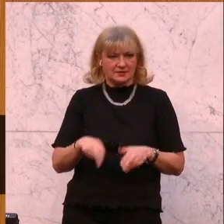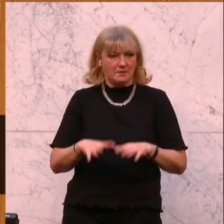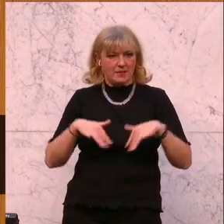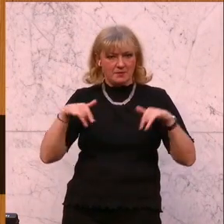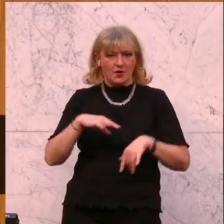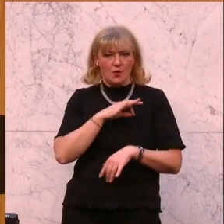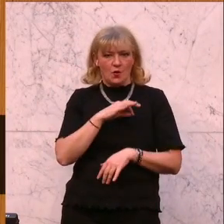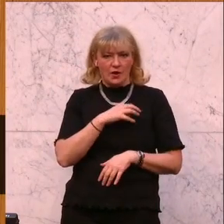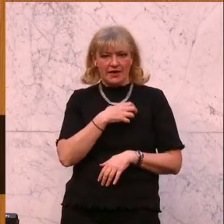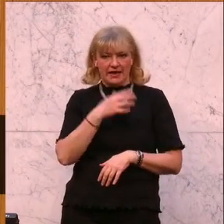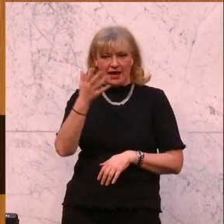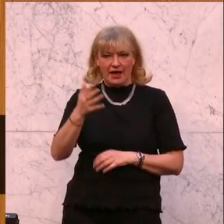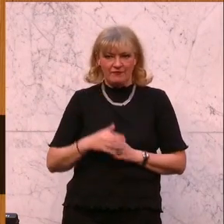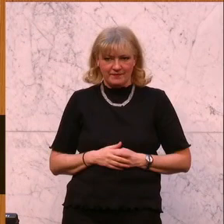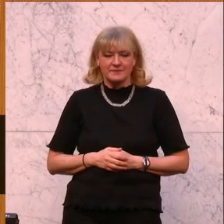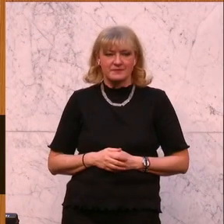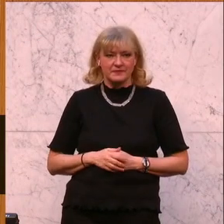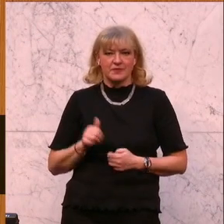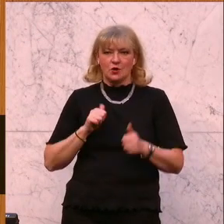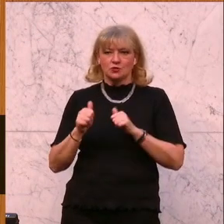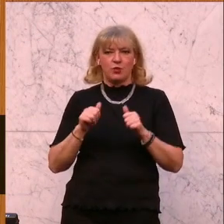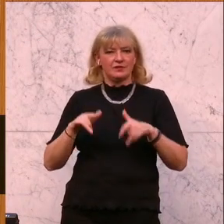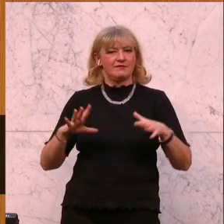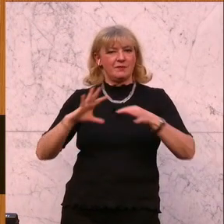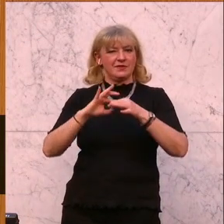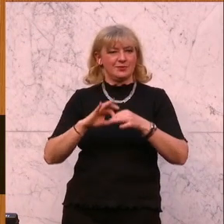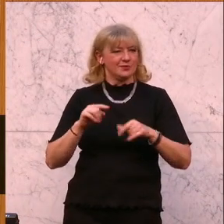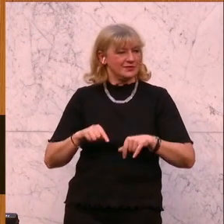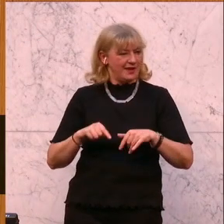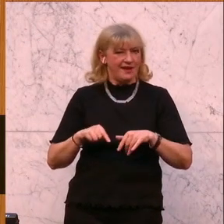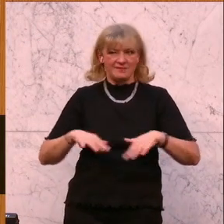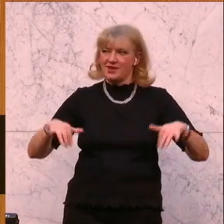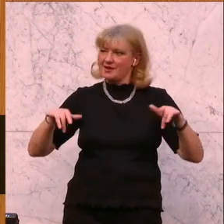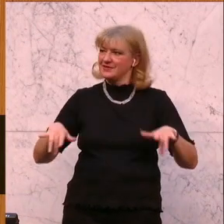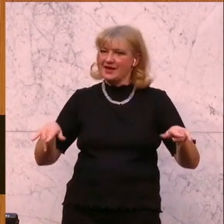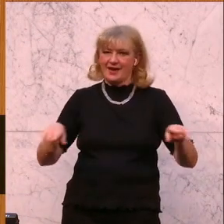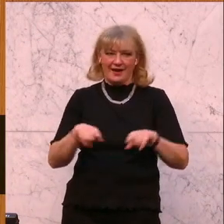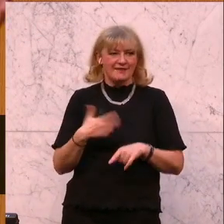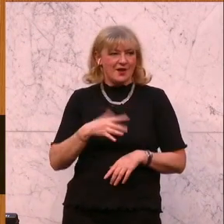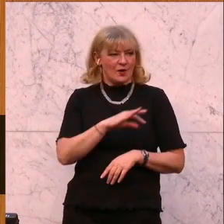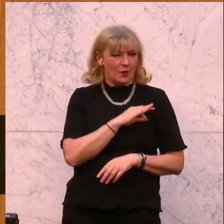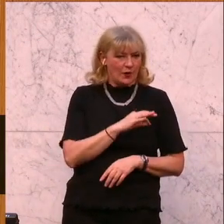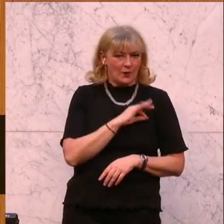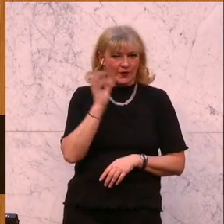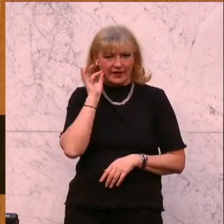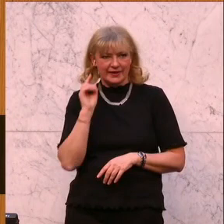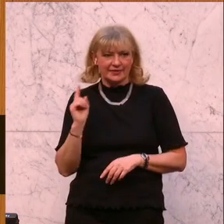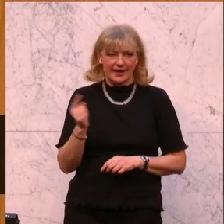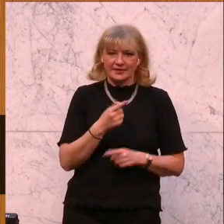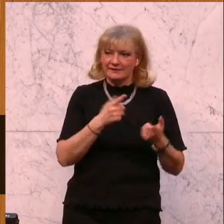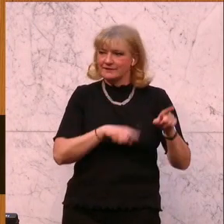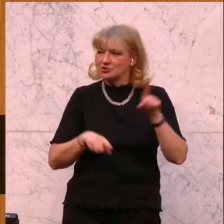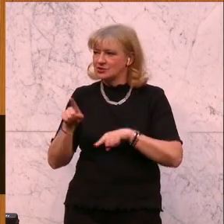Graf, Sport verbindet, das zeigt sich hier im Parlament, Herr Kollege Graf, wo sich Kolleginnen und Kollegen der